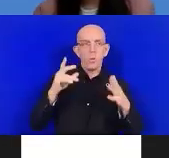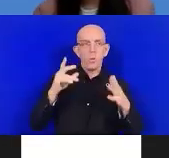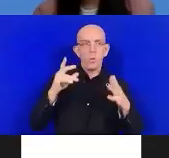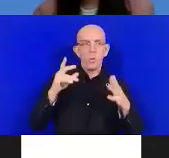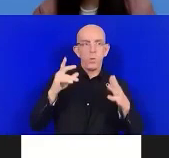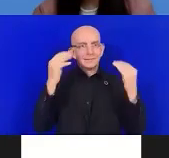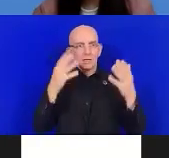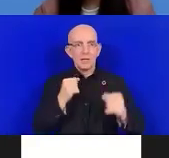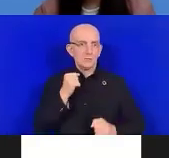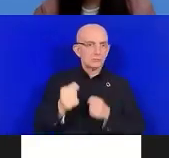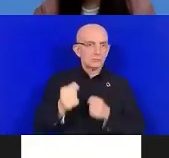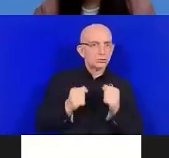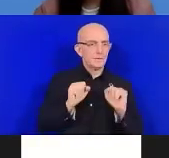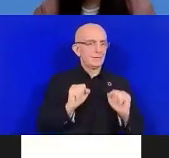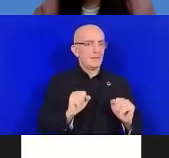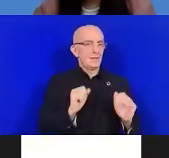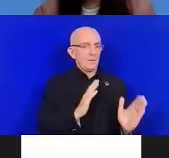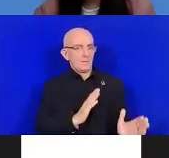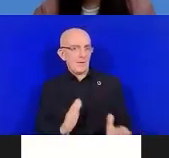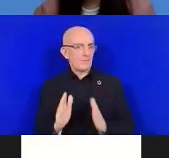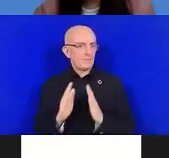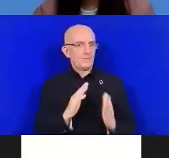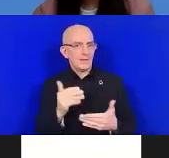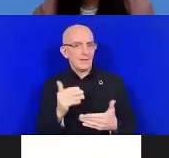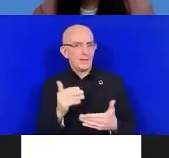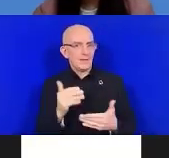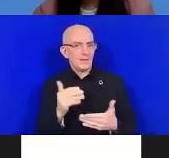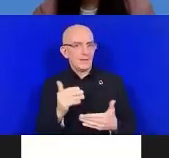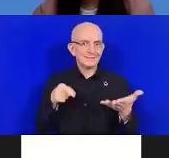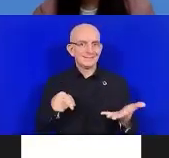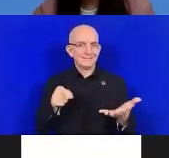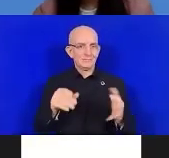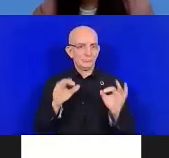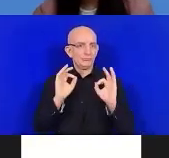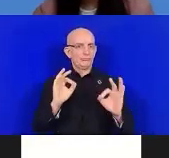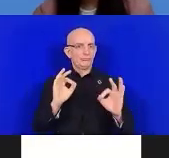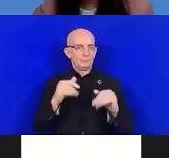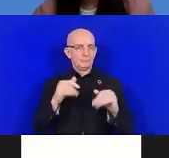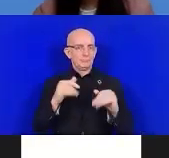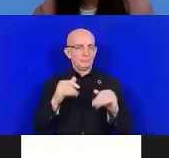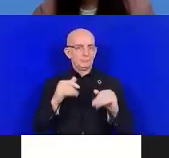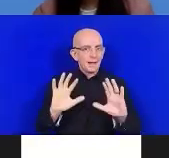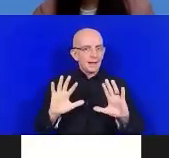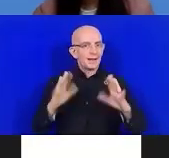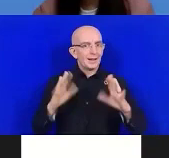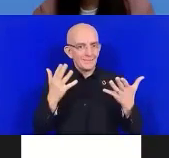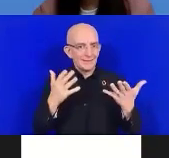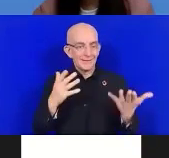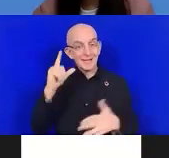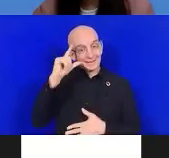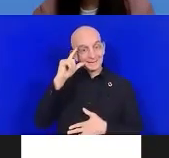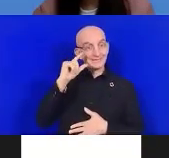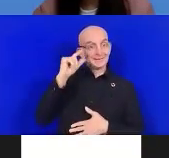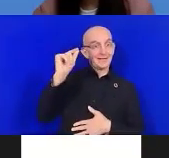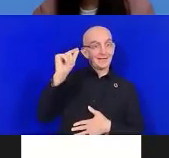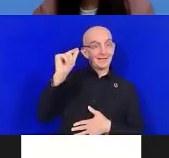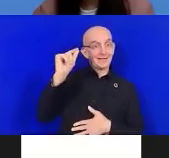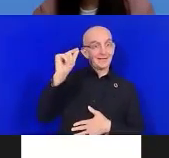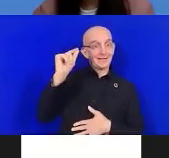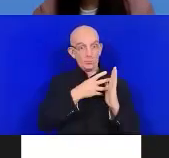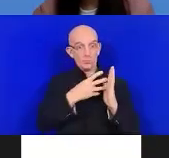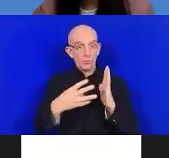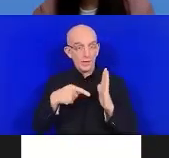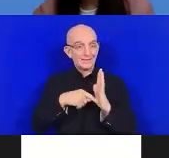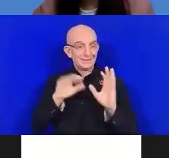et promouvoir une approche participative à la prise de décision où les personnes en situation de handicap